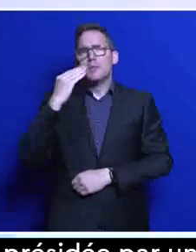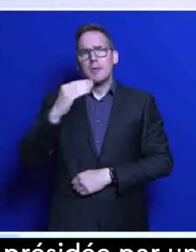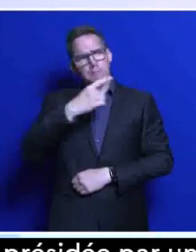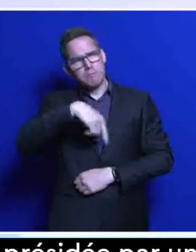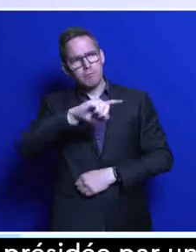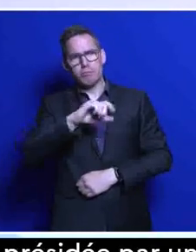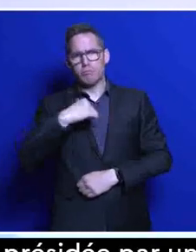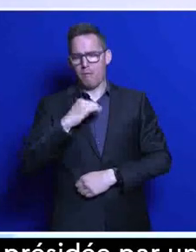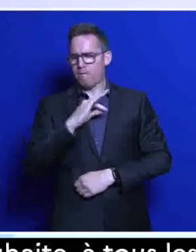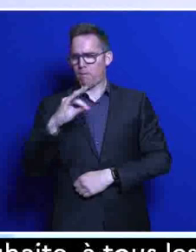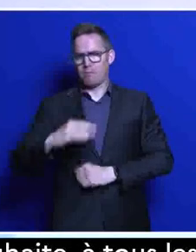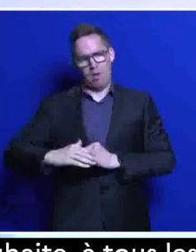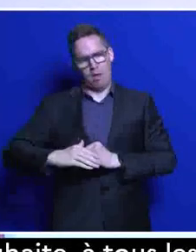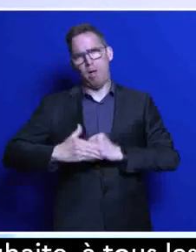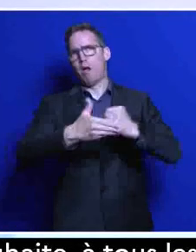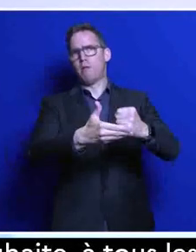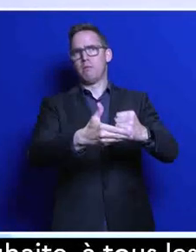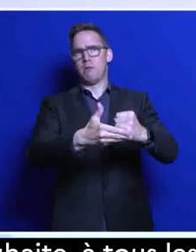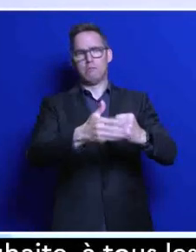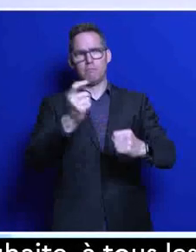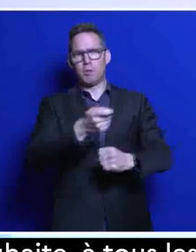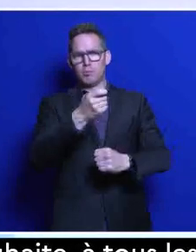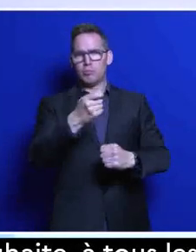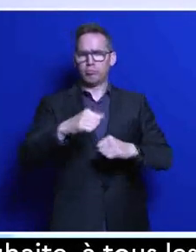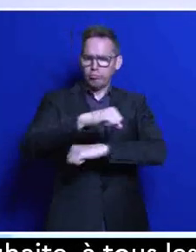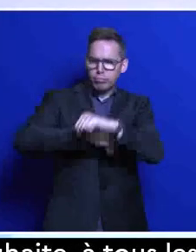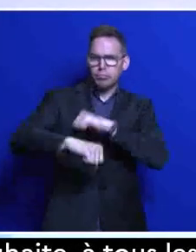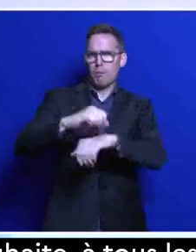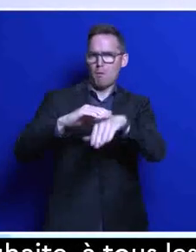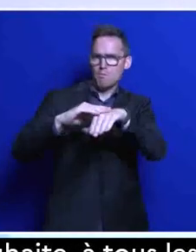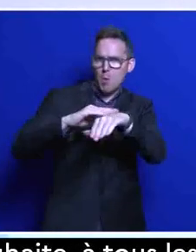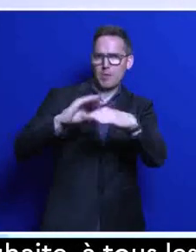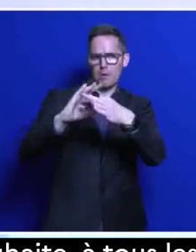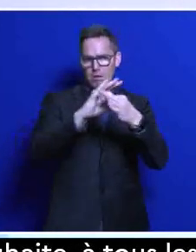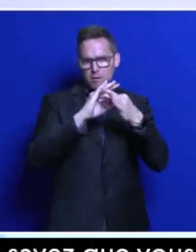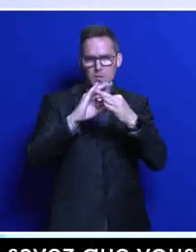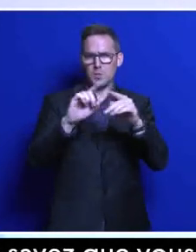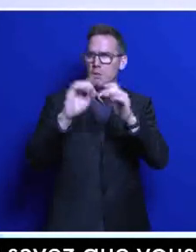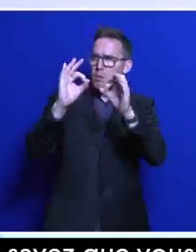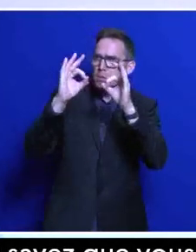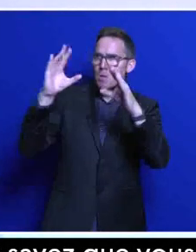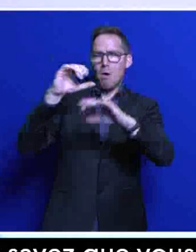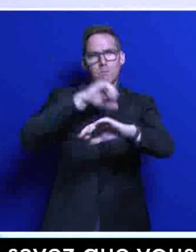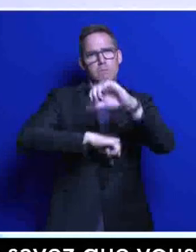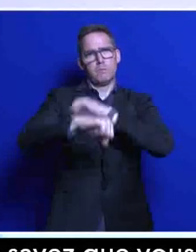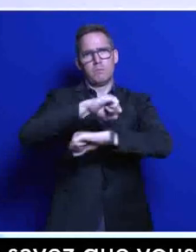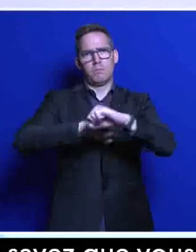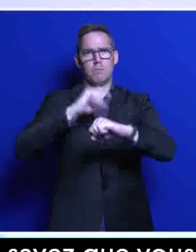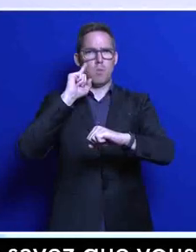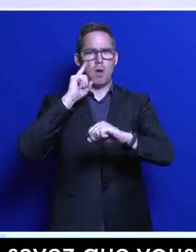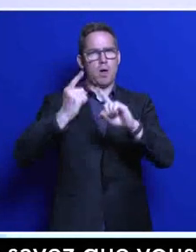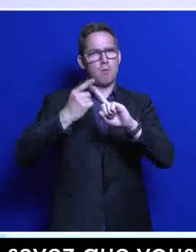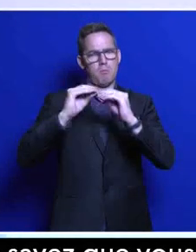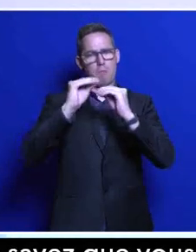la France pour faire de cette COP 28 un grand succès diplomatique, politique et climatique pour l'ensemble de la